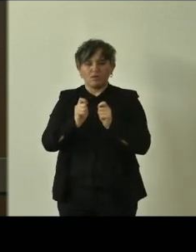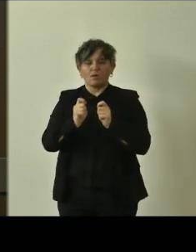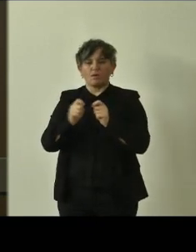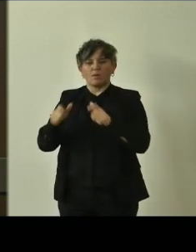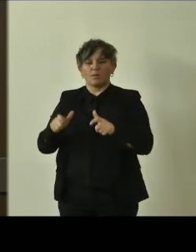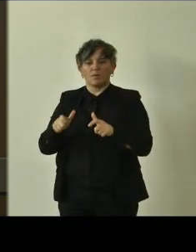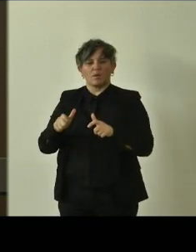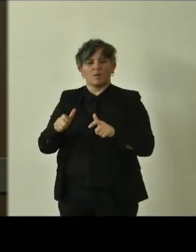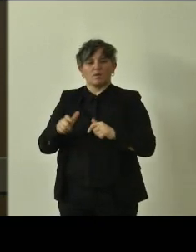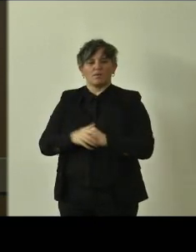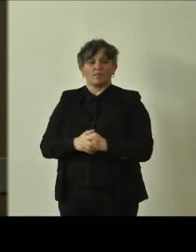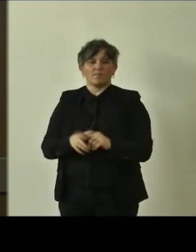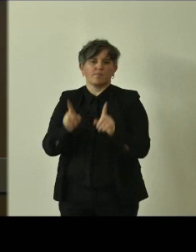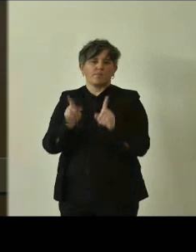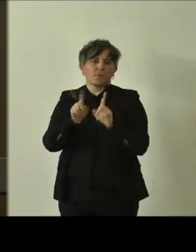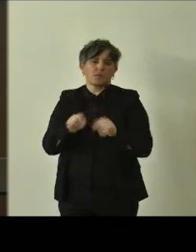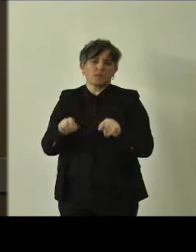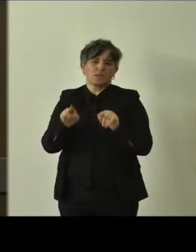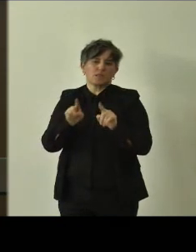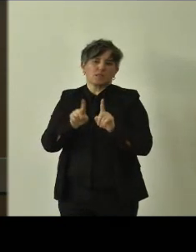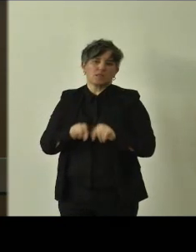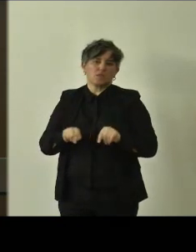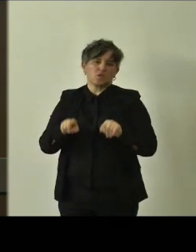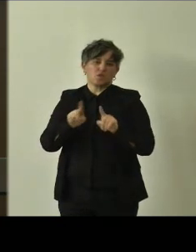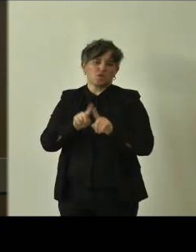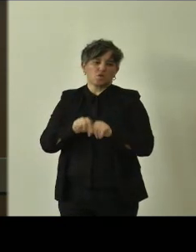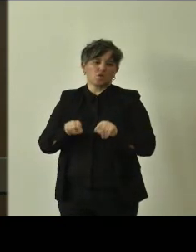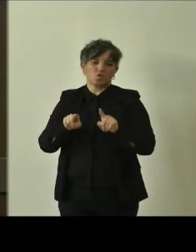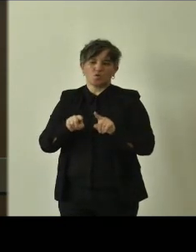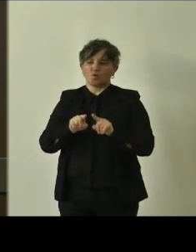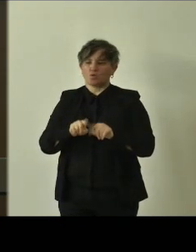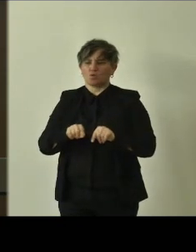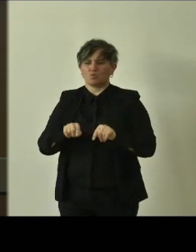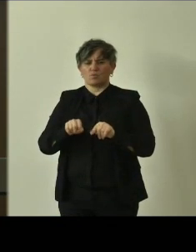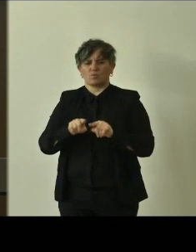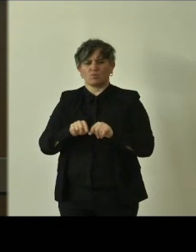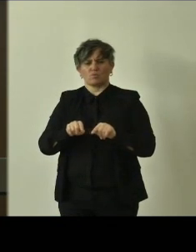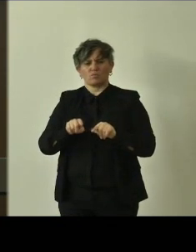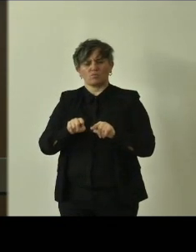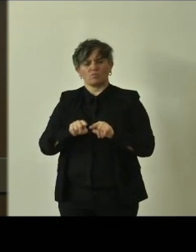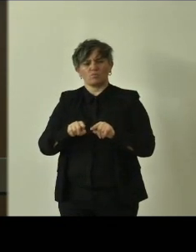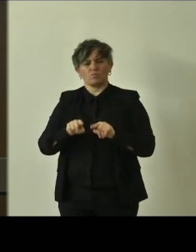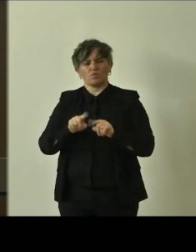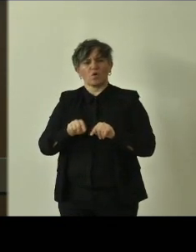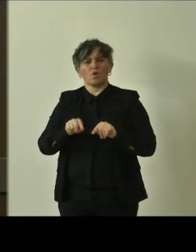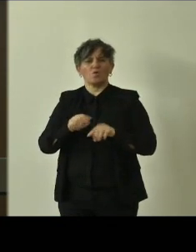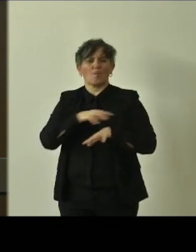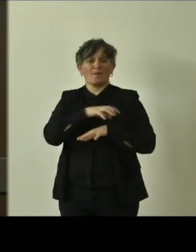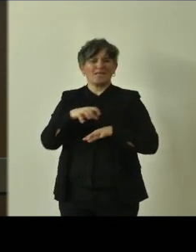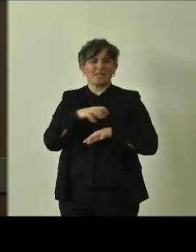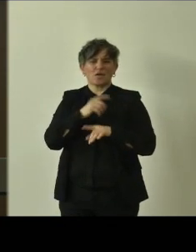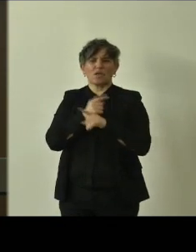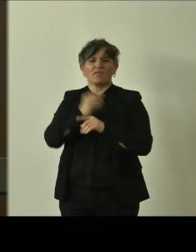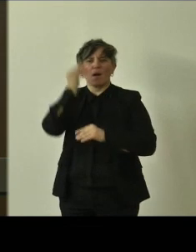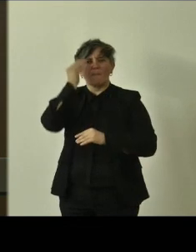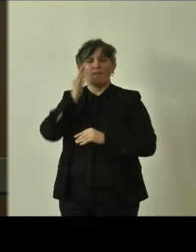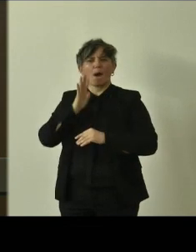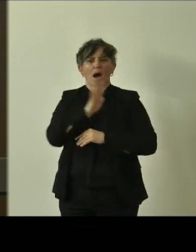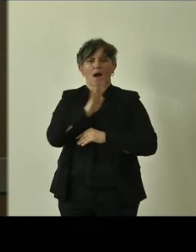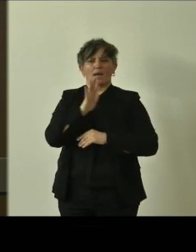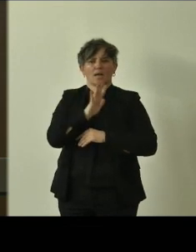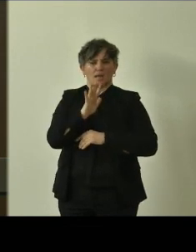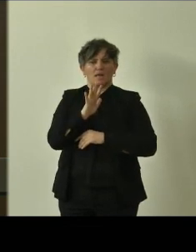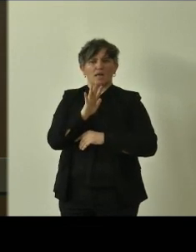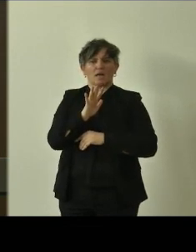arrivano spesso richieste di parere, perché il parere in questo caso del Ministero è obbligatorio e